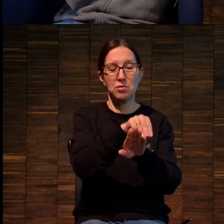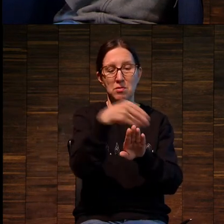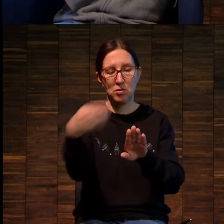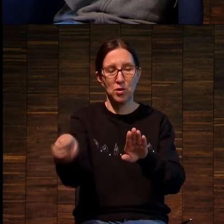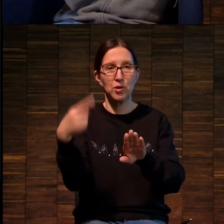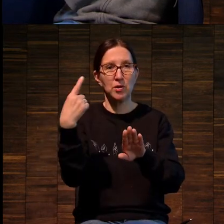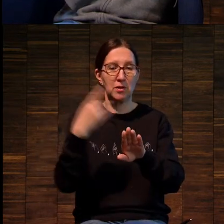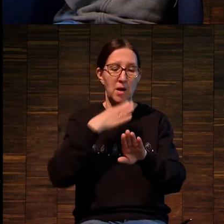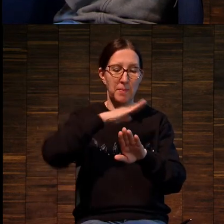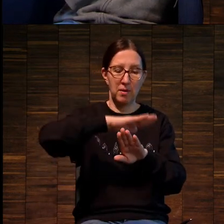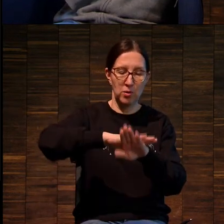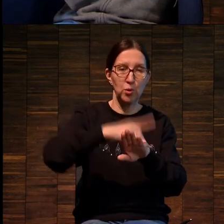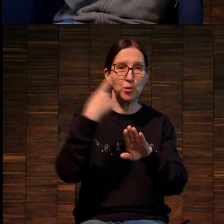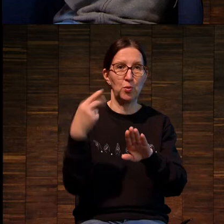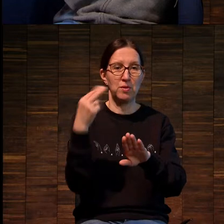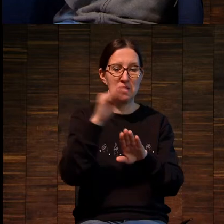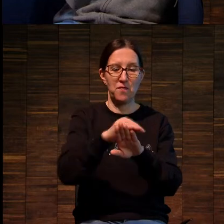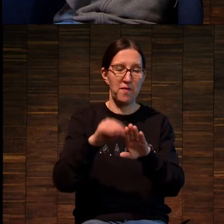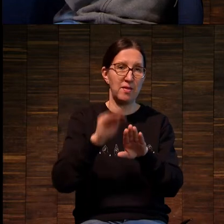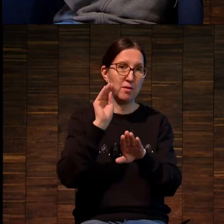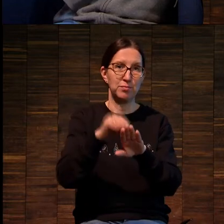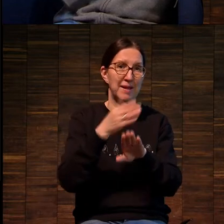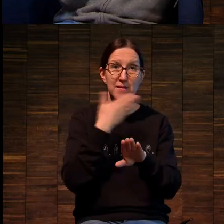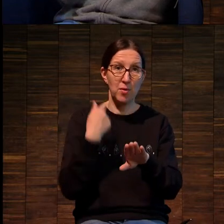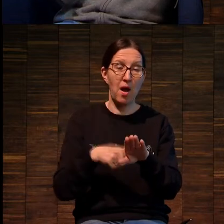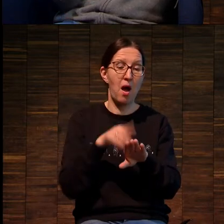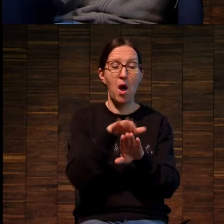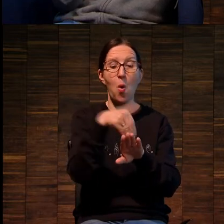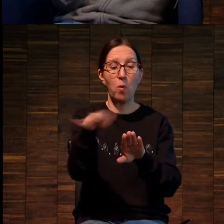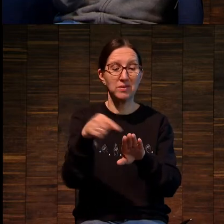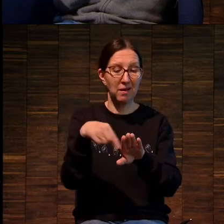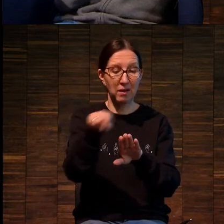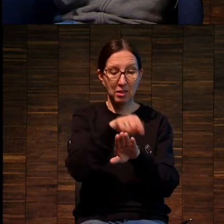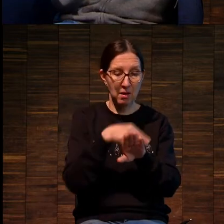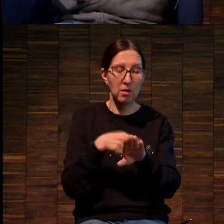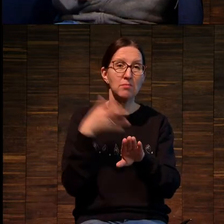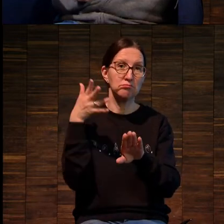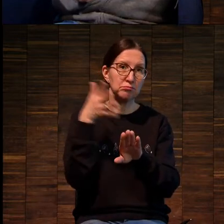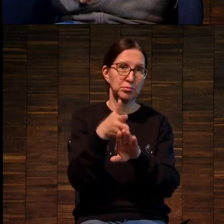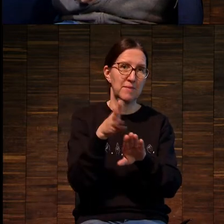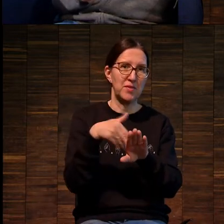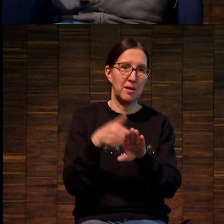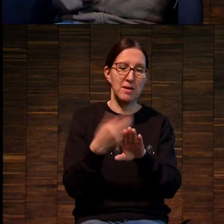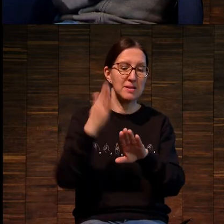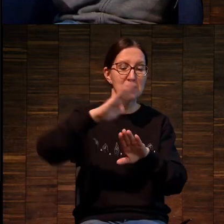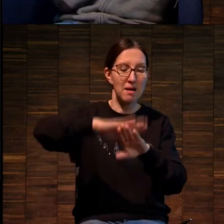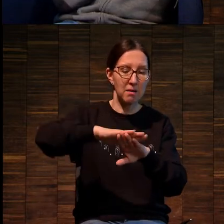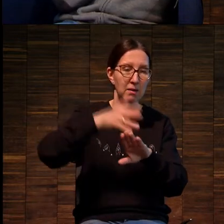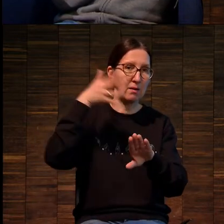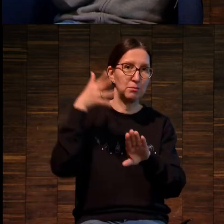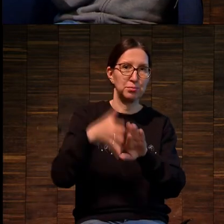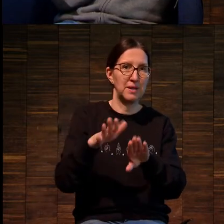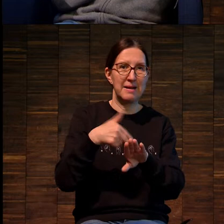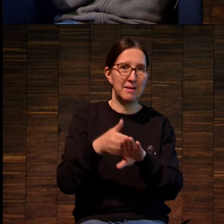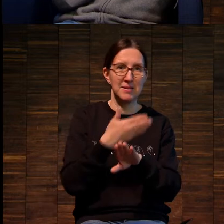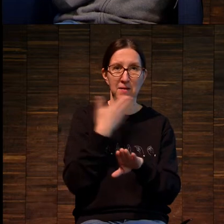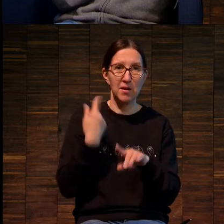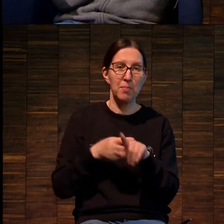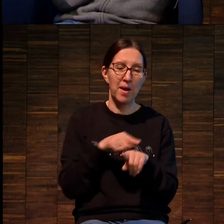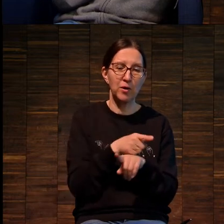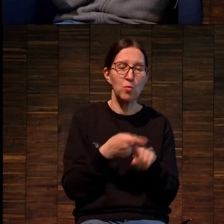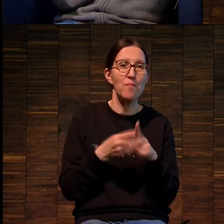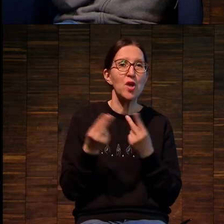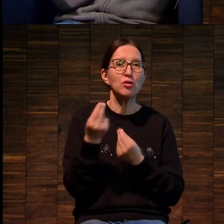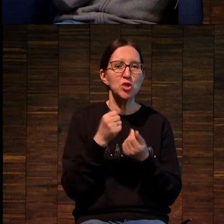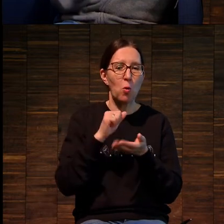там у нас краска не проходит. Где дырочка открыта, краска проходит. Все очень просто. Поэтому шелкография,